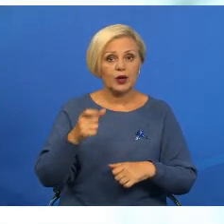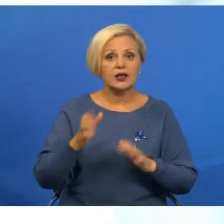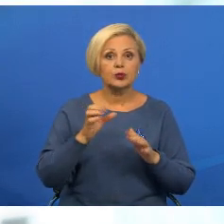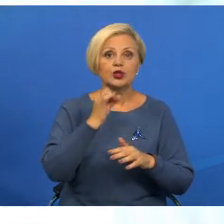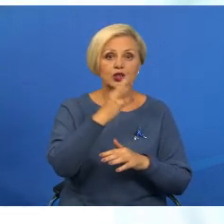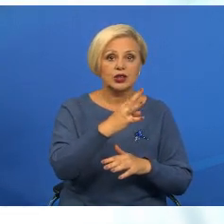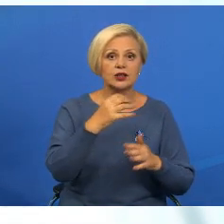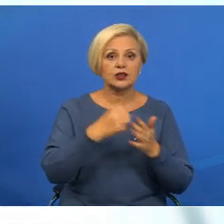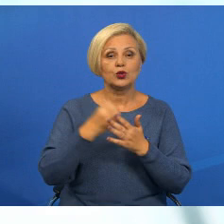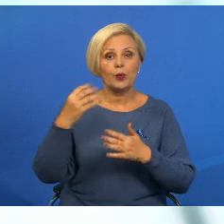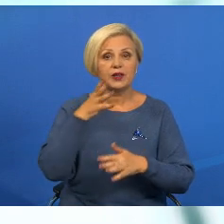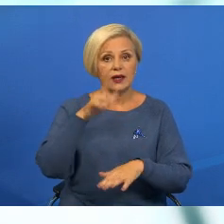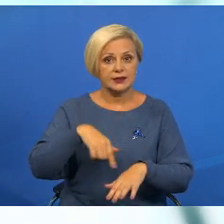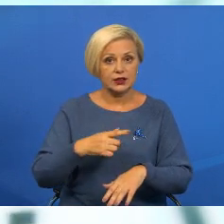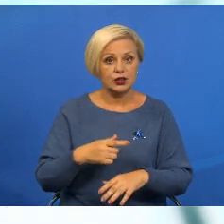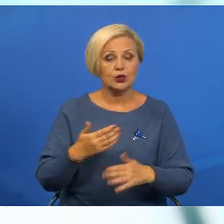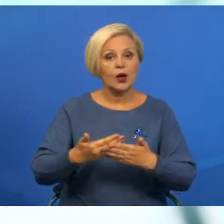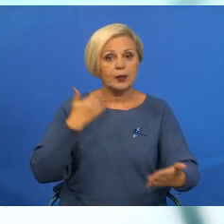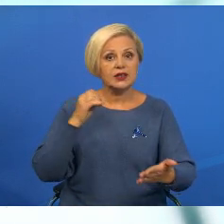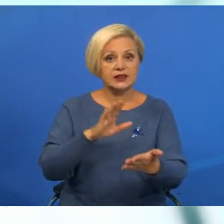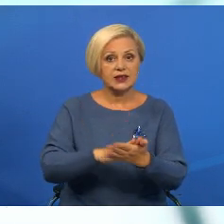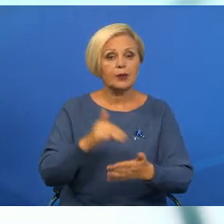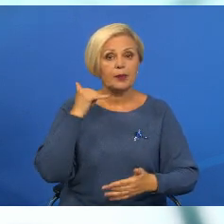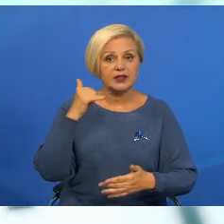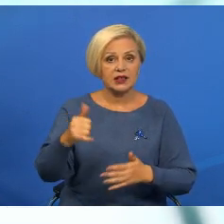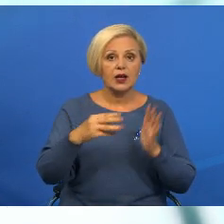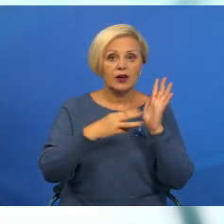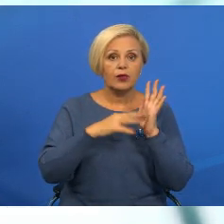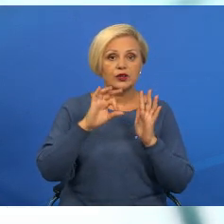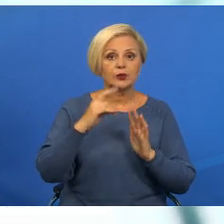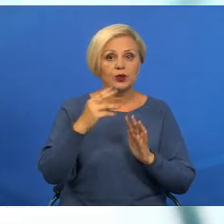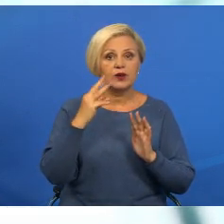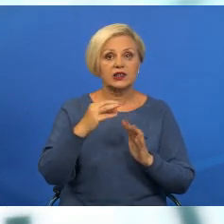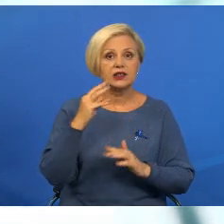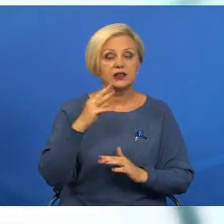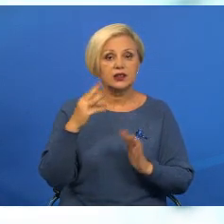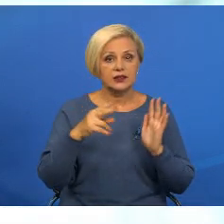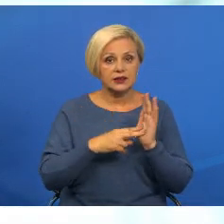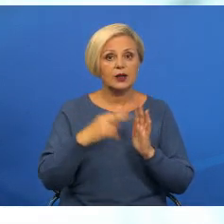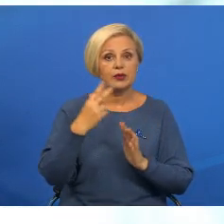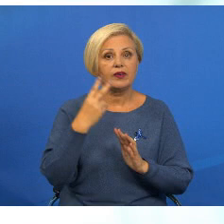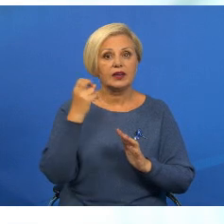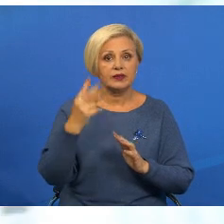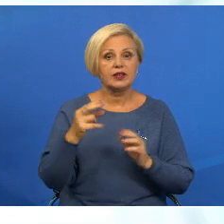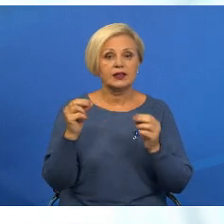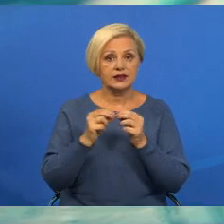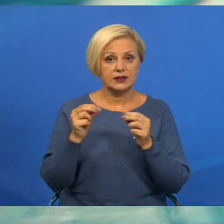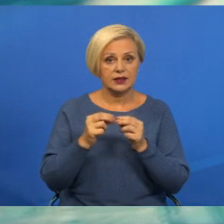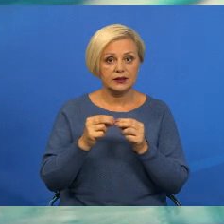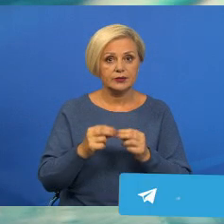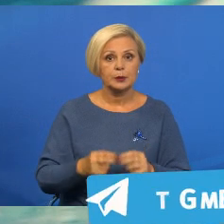с 14.00 до 15.00 годин. Попередний запись по телефону 802-337-2-12-10.